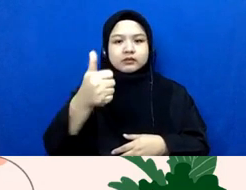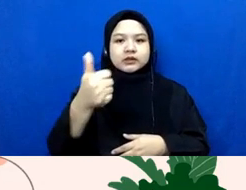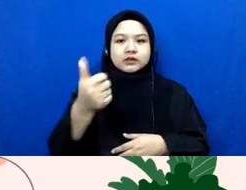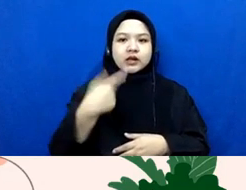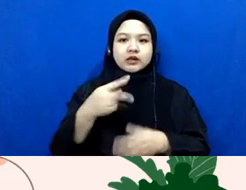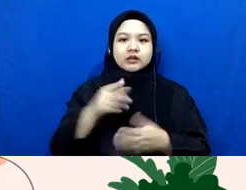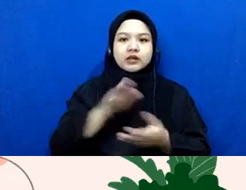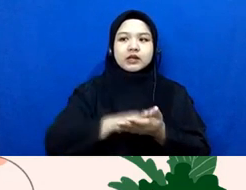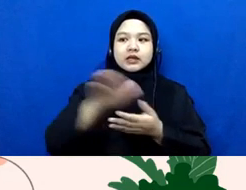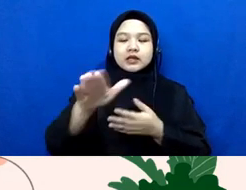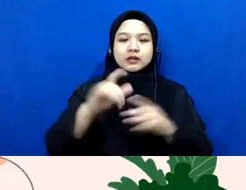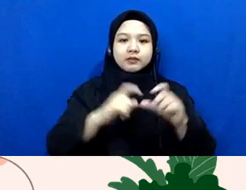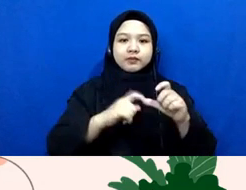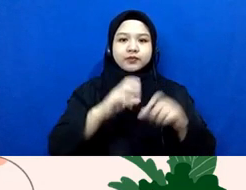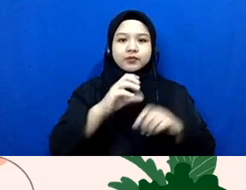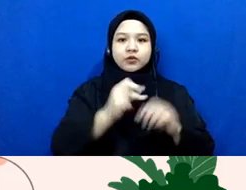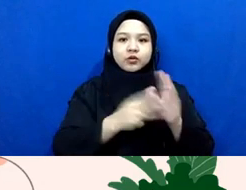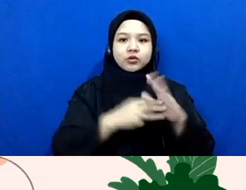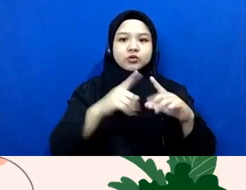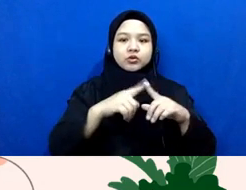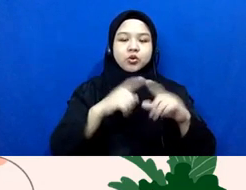somasi dan kalau memang sangat